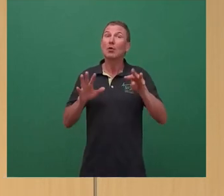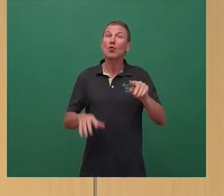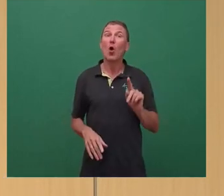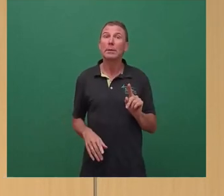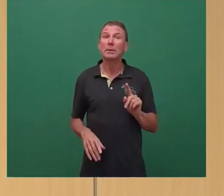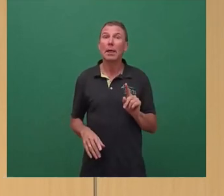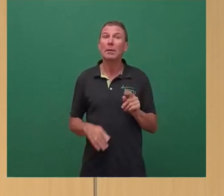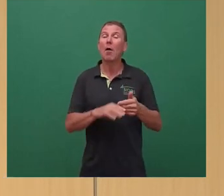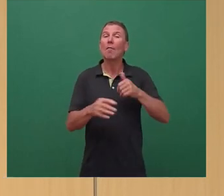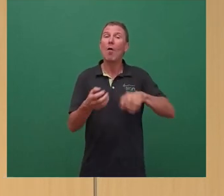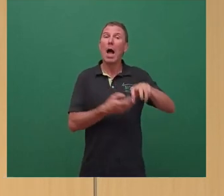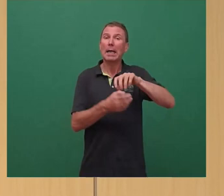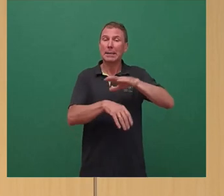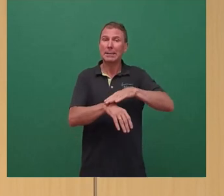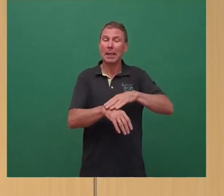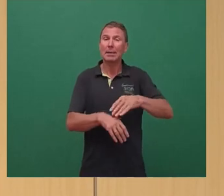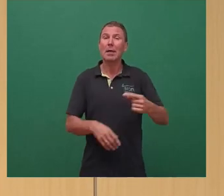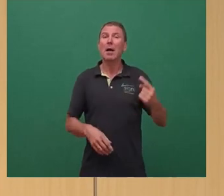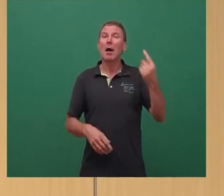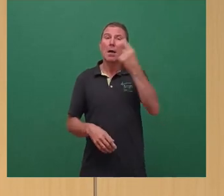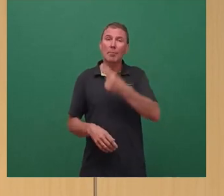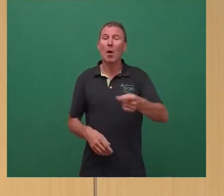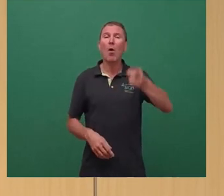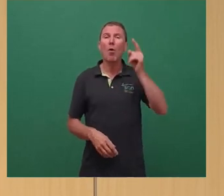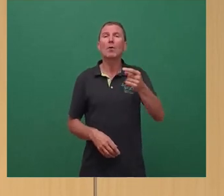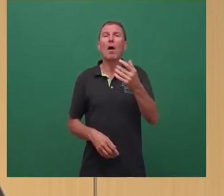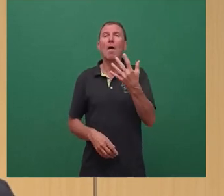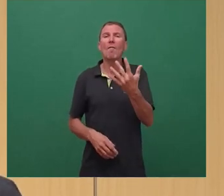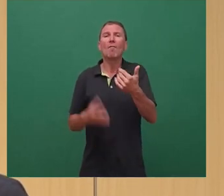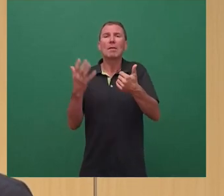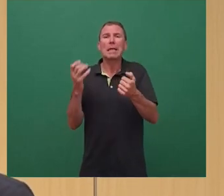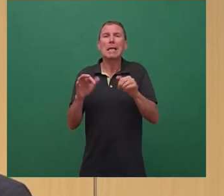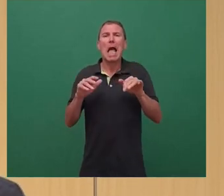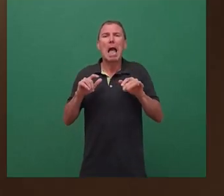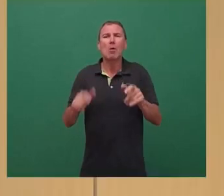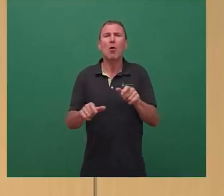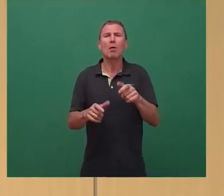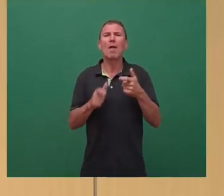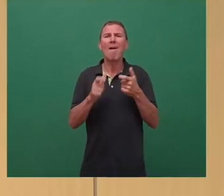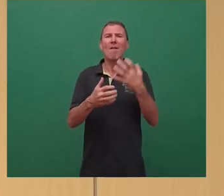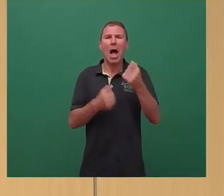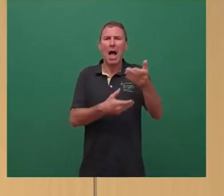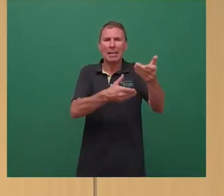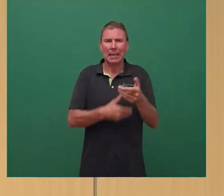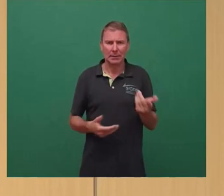Vorkrisenzeiten bei jährlich 165 Millionen Fahrgästen. Wir sprechen da über